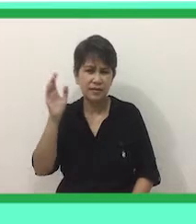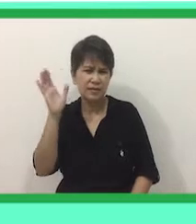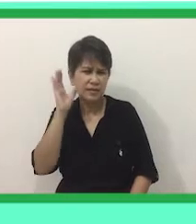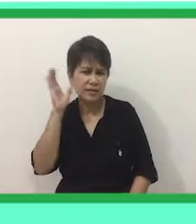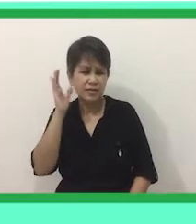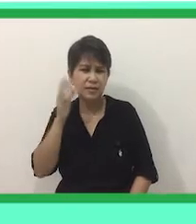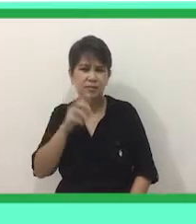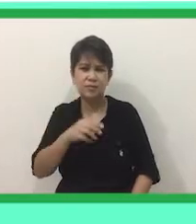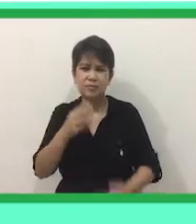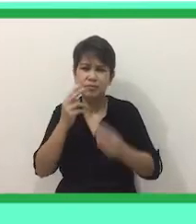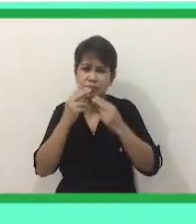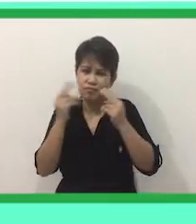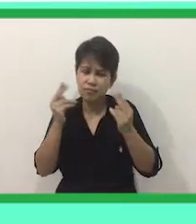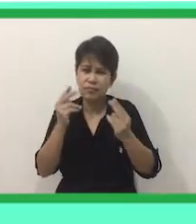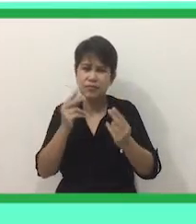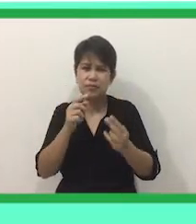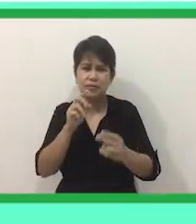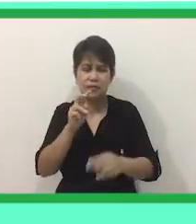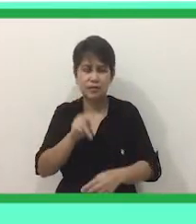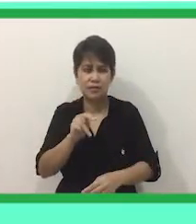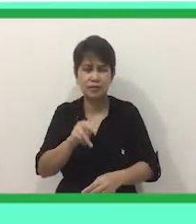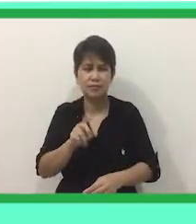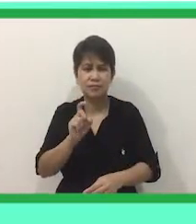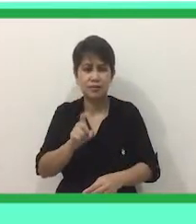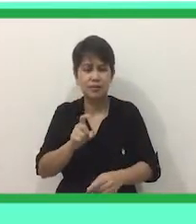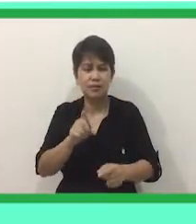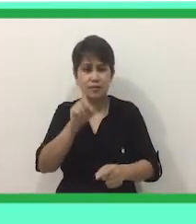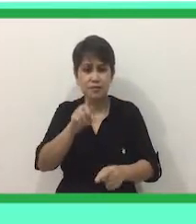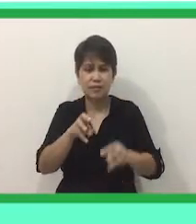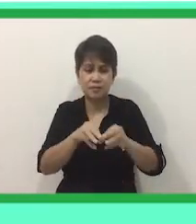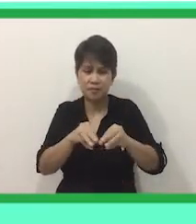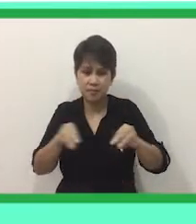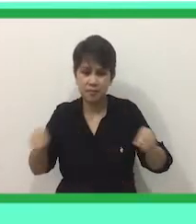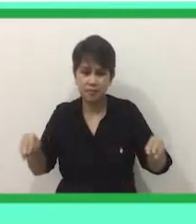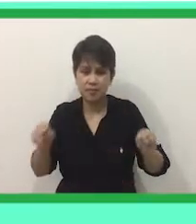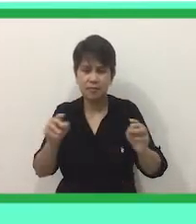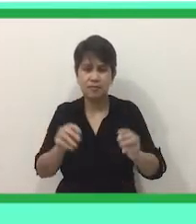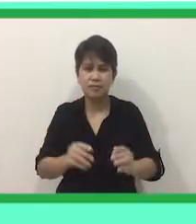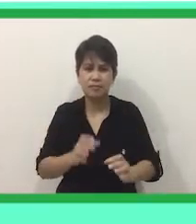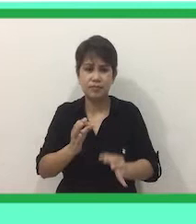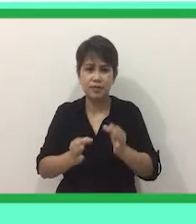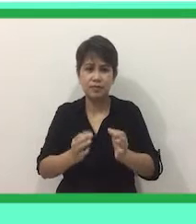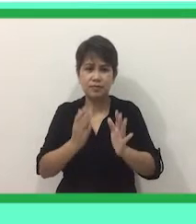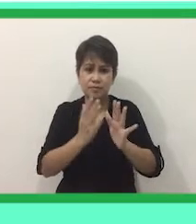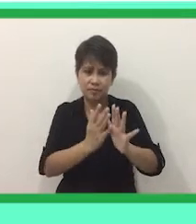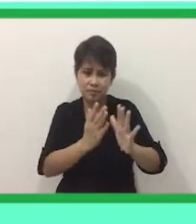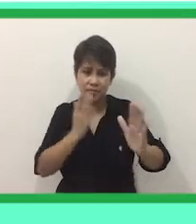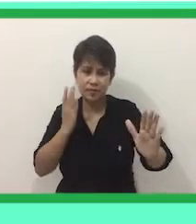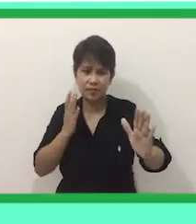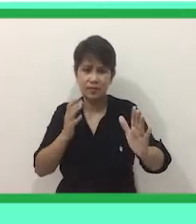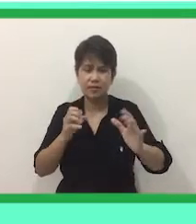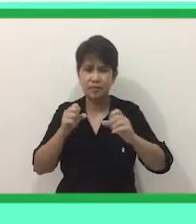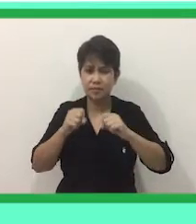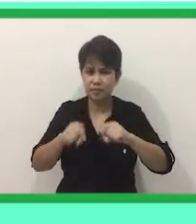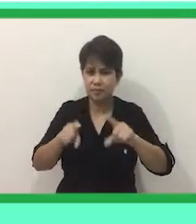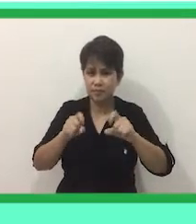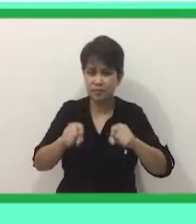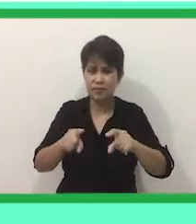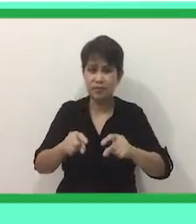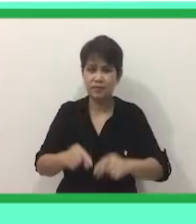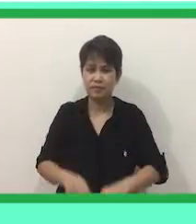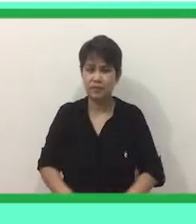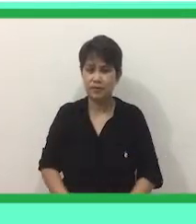po kasi Sa balita Na kailangan daw po Nang isang metro Ang layo Tuwing pumipila Sa mga pamilihan